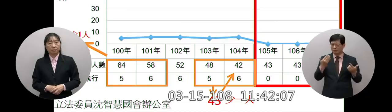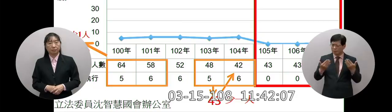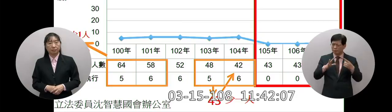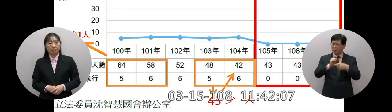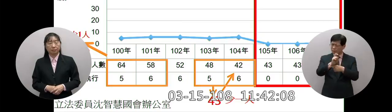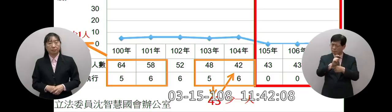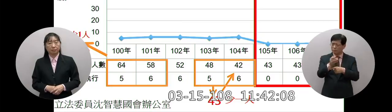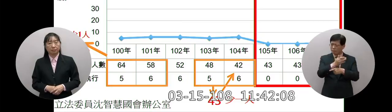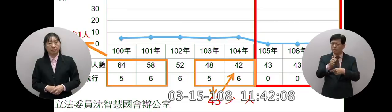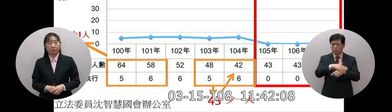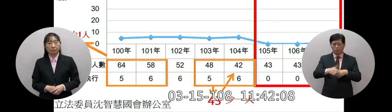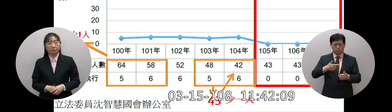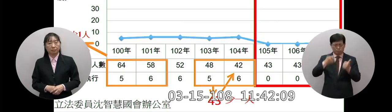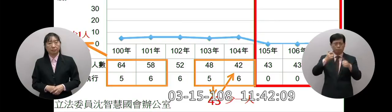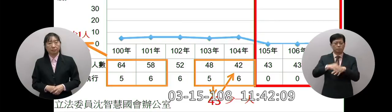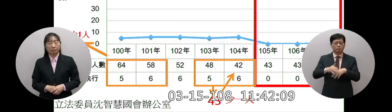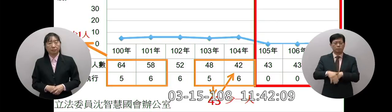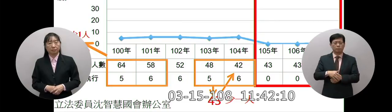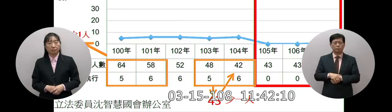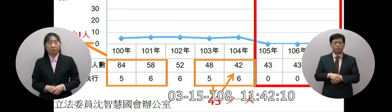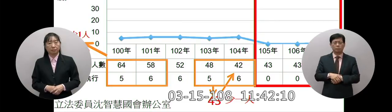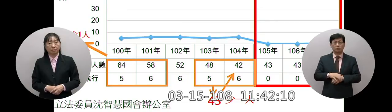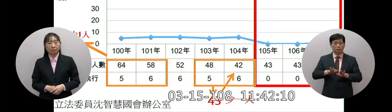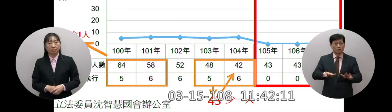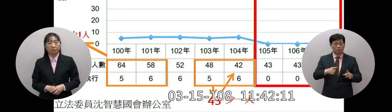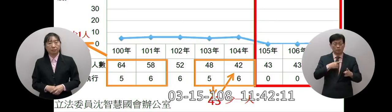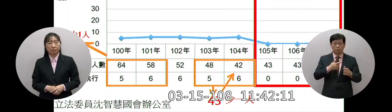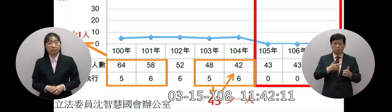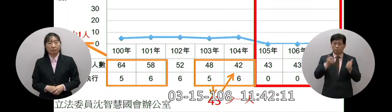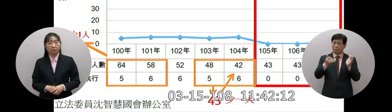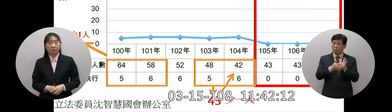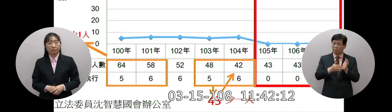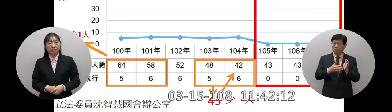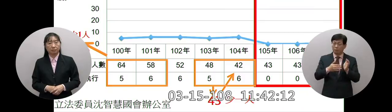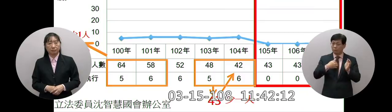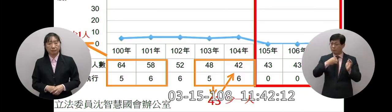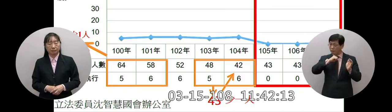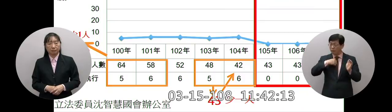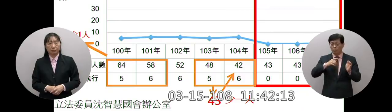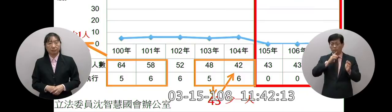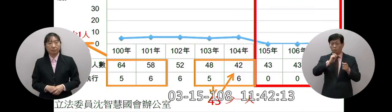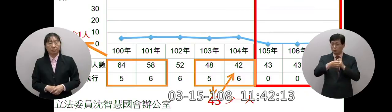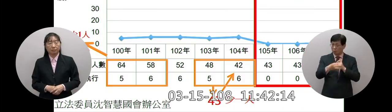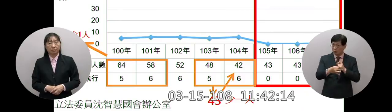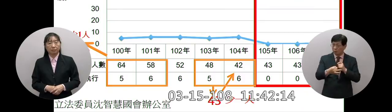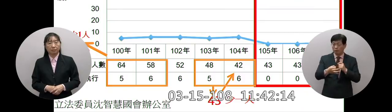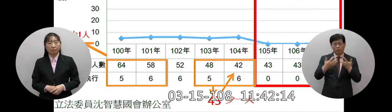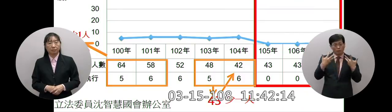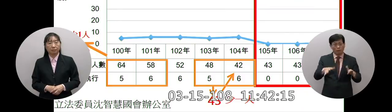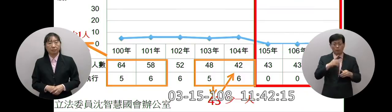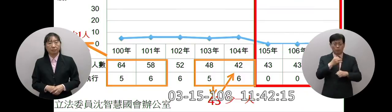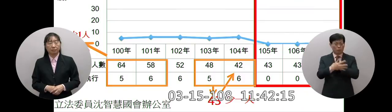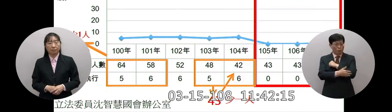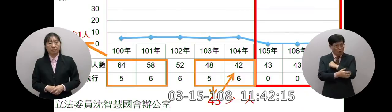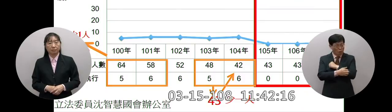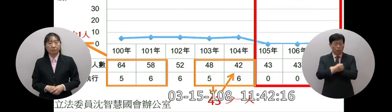少一成多以上的處決死刑犯可是這些死刑犯我們有我們台灣人的納稅人的錢很多勞